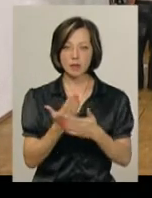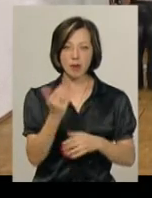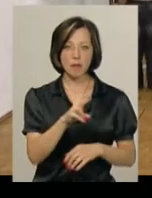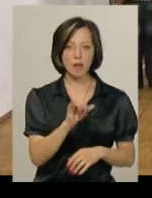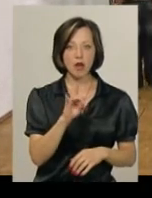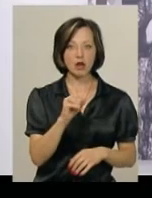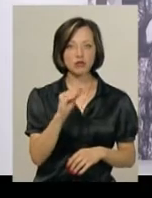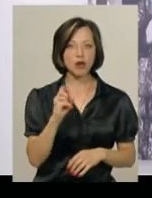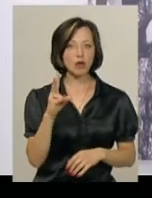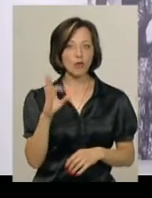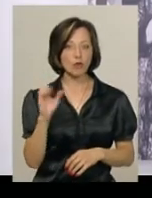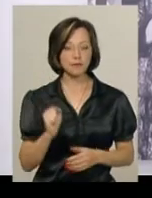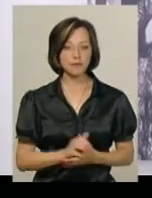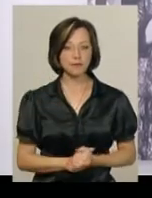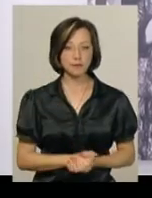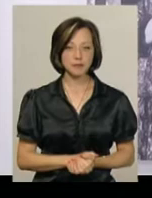Параджанова.